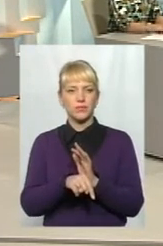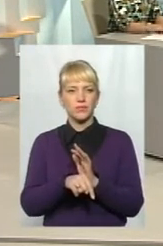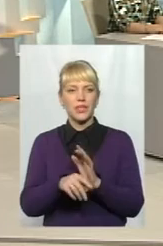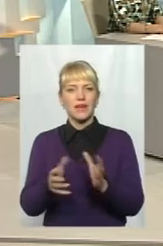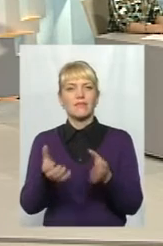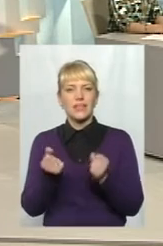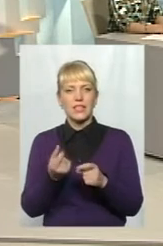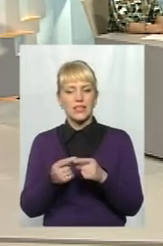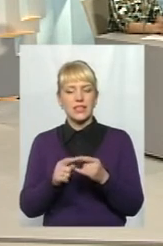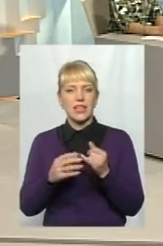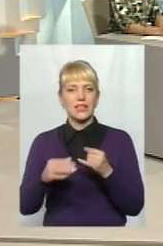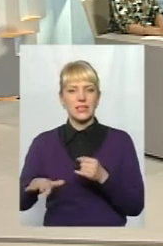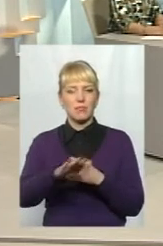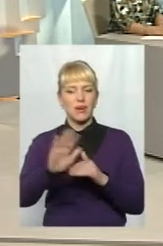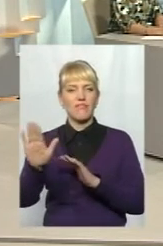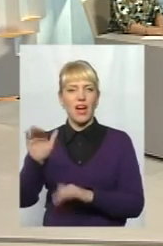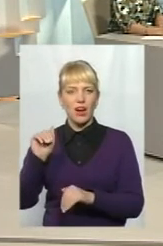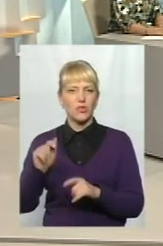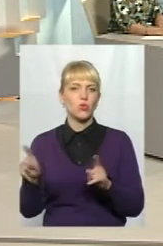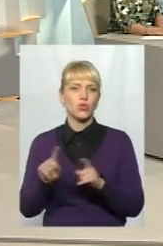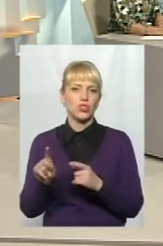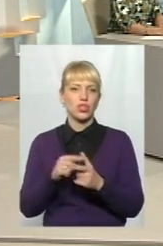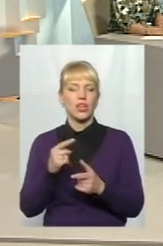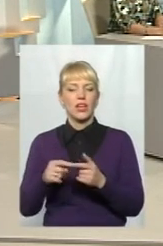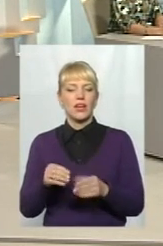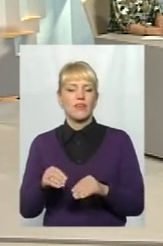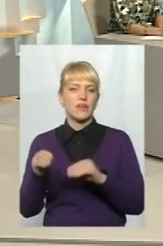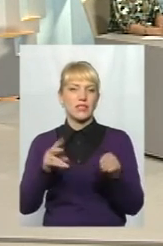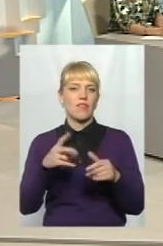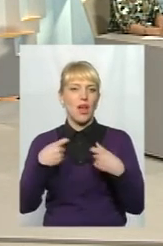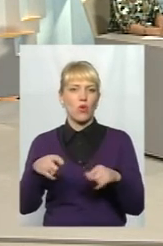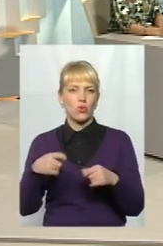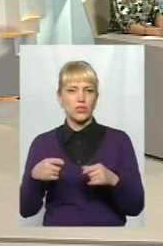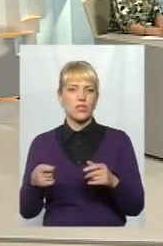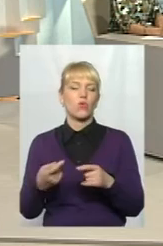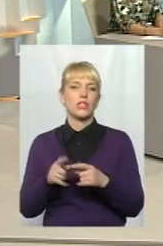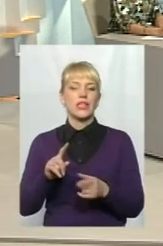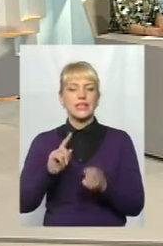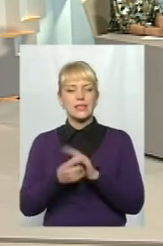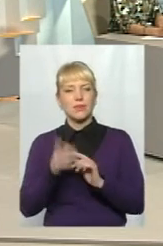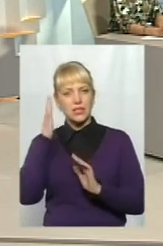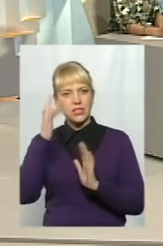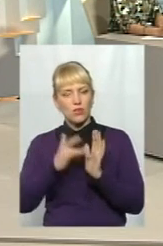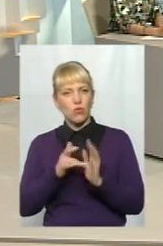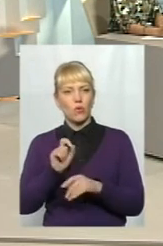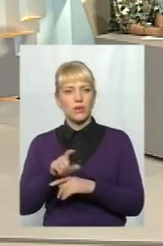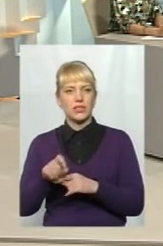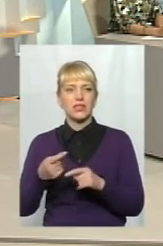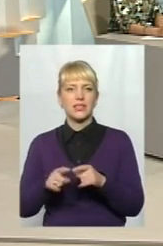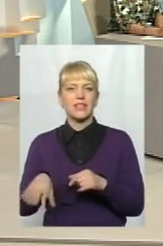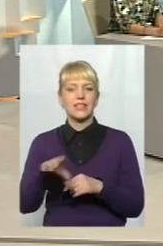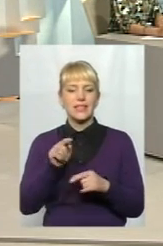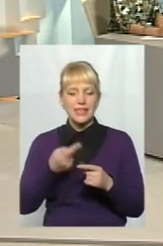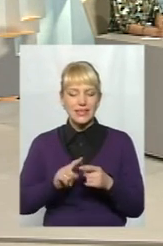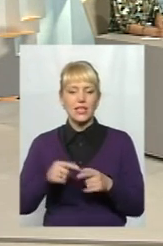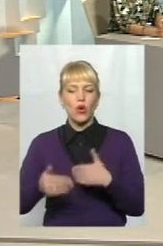взяття цієї земельної ділянки в оренду, чи виставлення на аукціон, зміна цільового призначення. Тобто, це ті